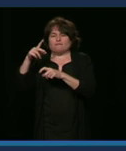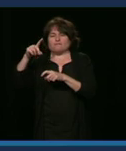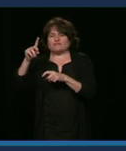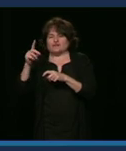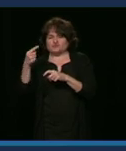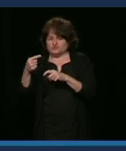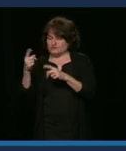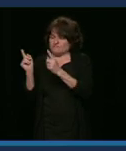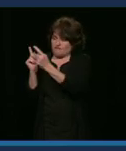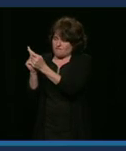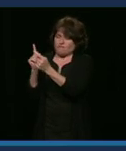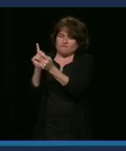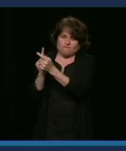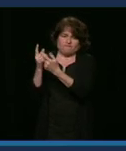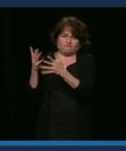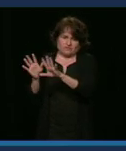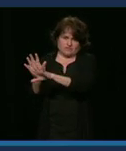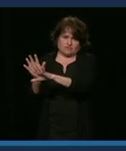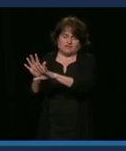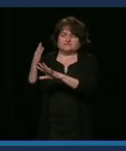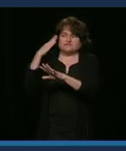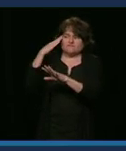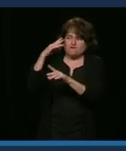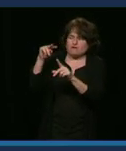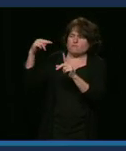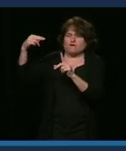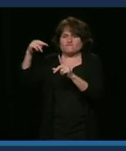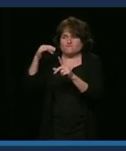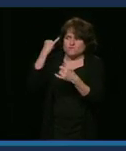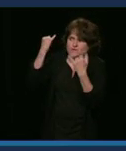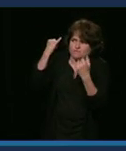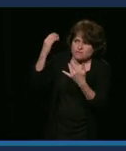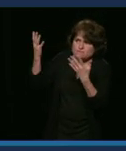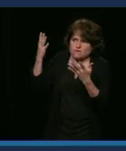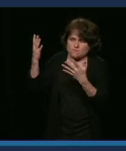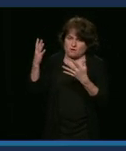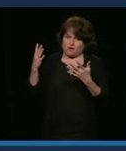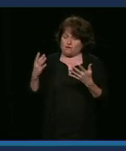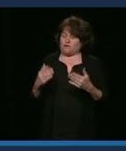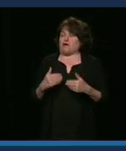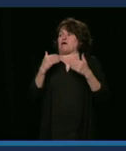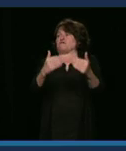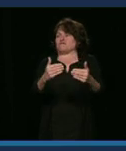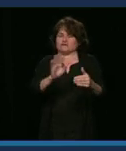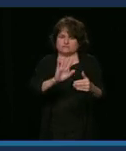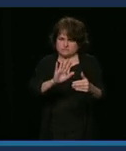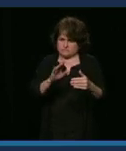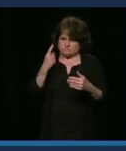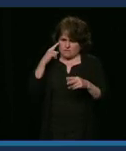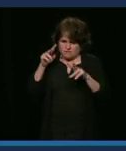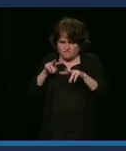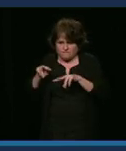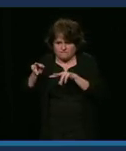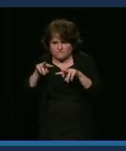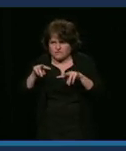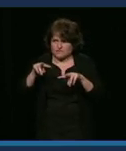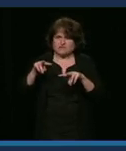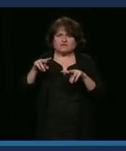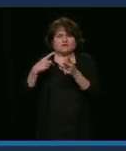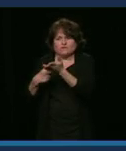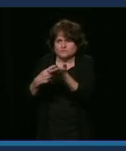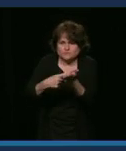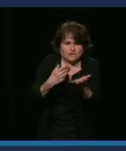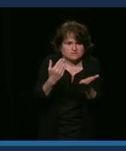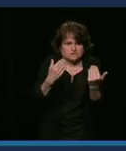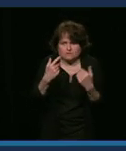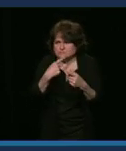particulièrement sensible et délicat qu'il faut s'assurer d'étudier toutes les options possibles, d'aller au fond des choses, de faire les rencontres et les consultations qui s'imposent.